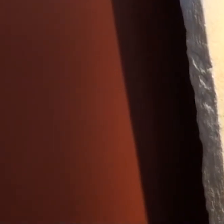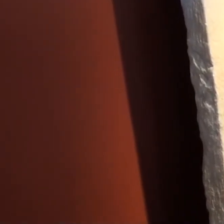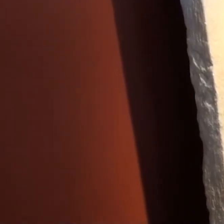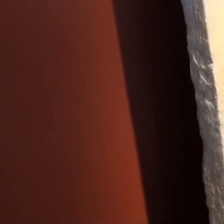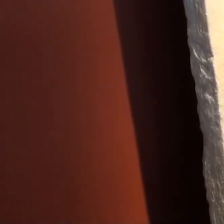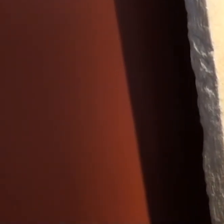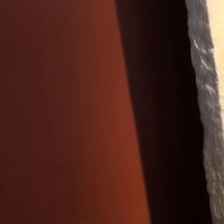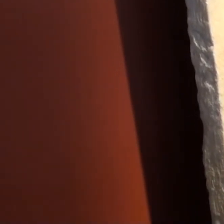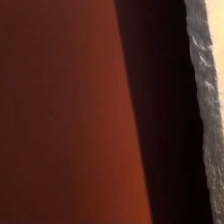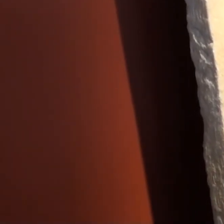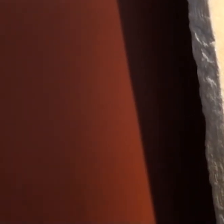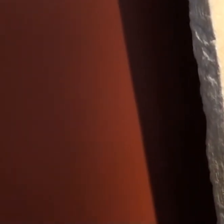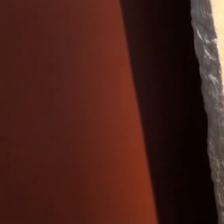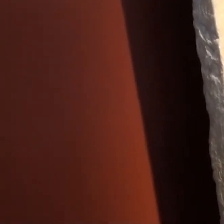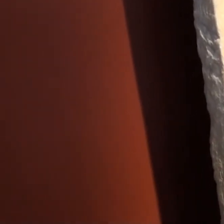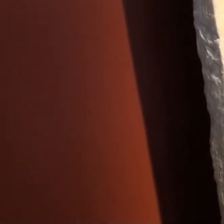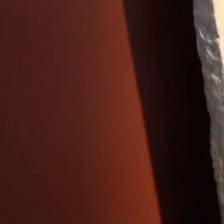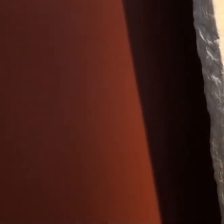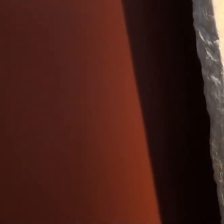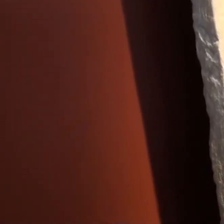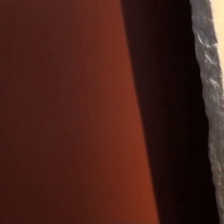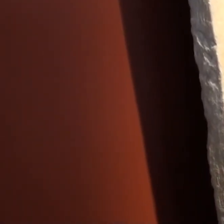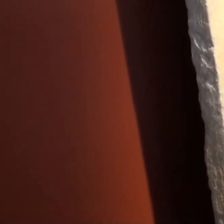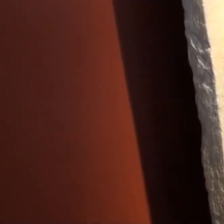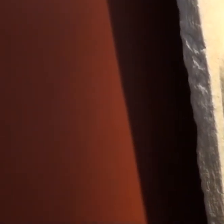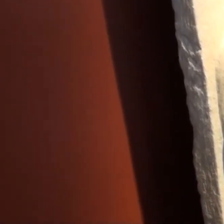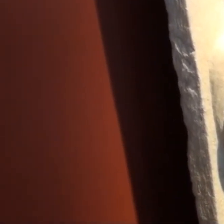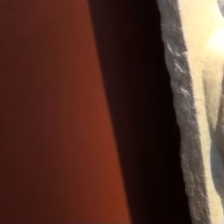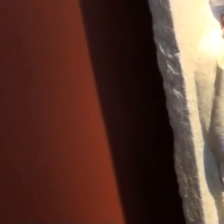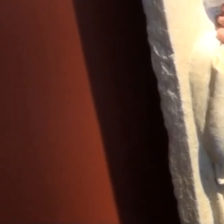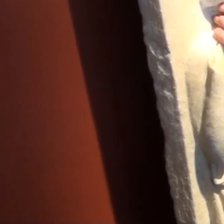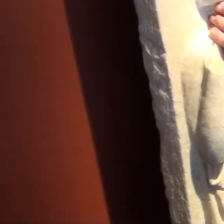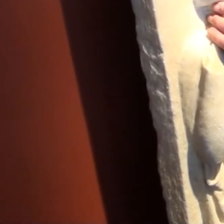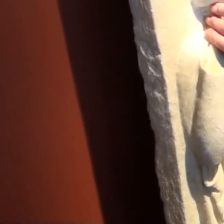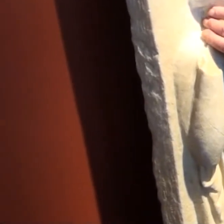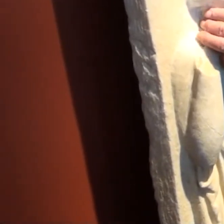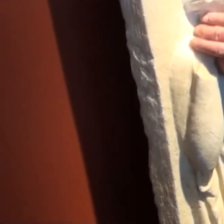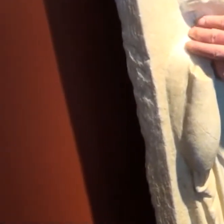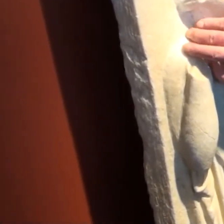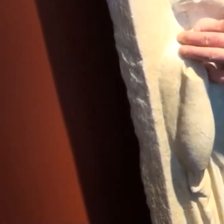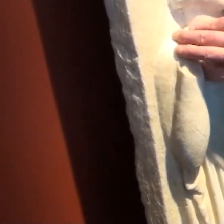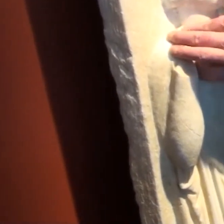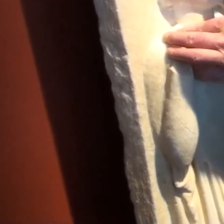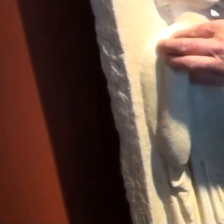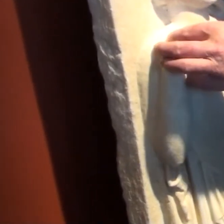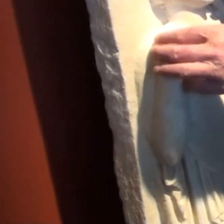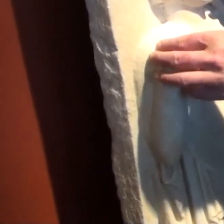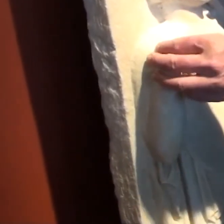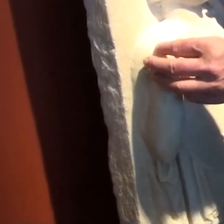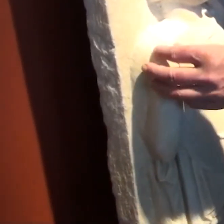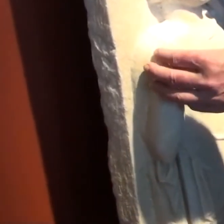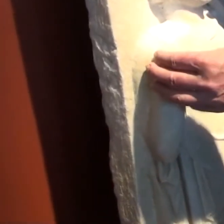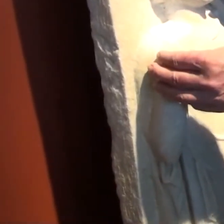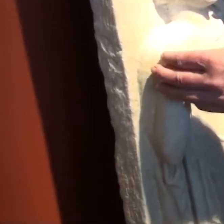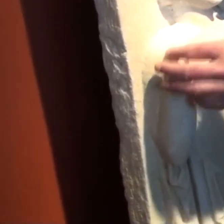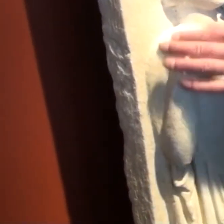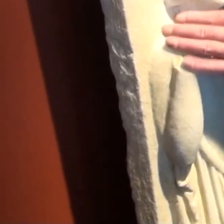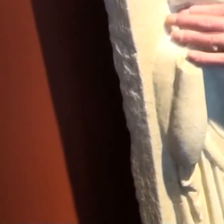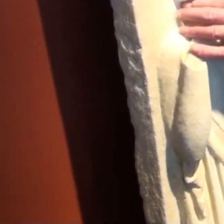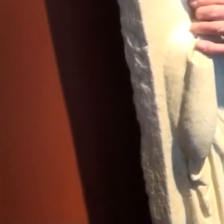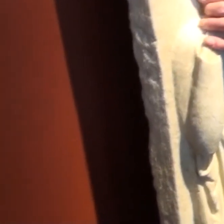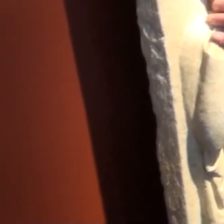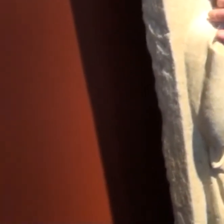ρούχο της είναι πάρα πολύ λεπτό, σχεδόν διάφανο και ακολουθεί τις καμπύλες του